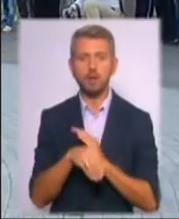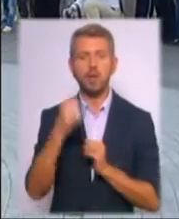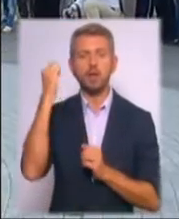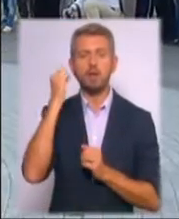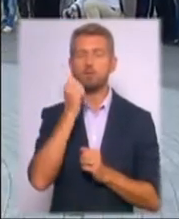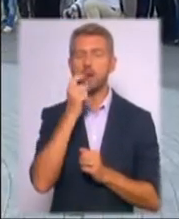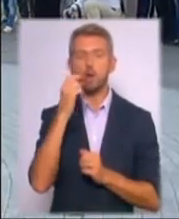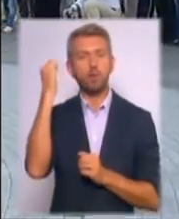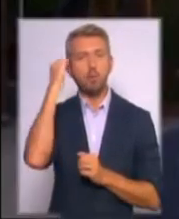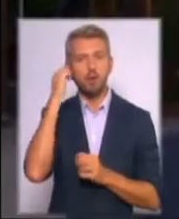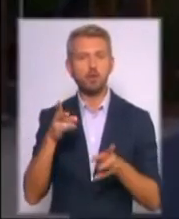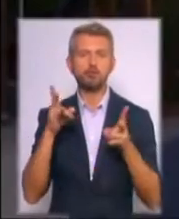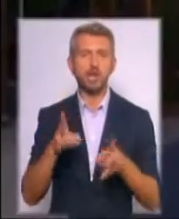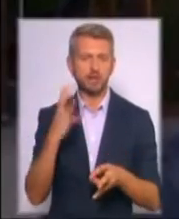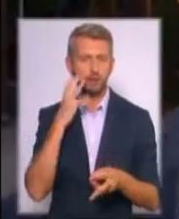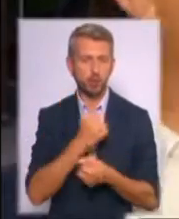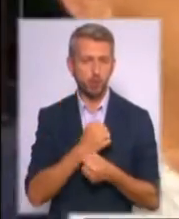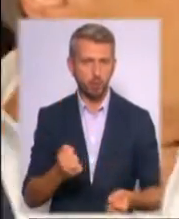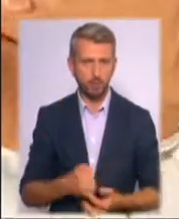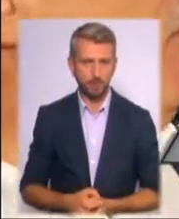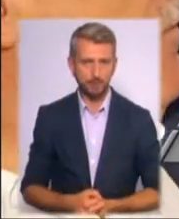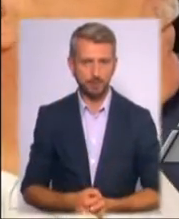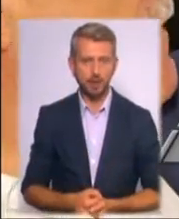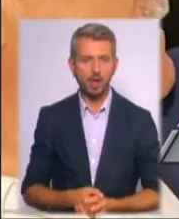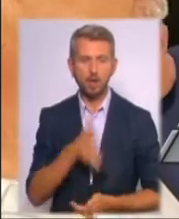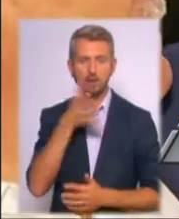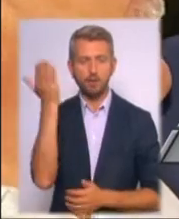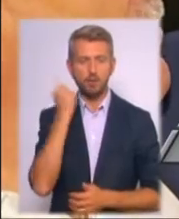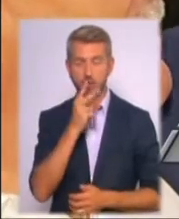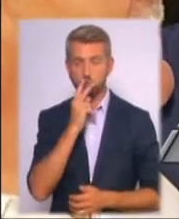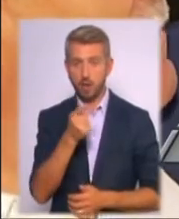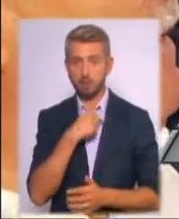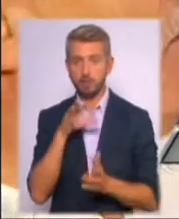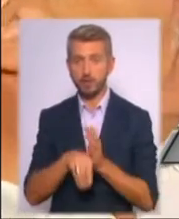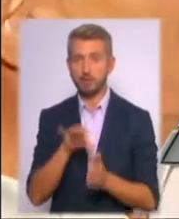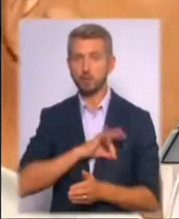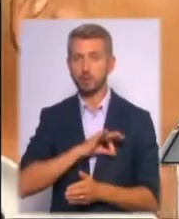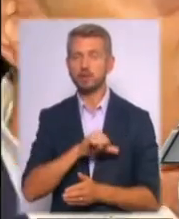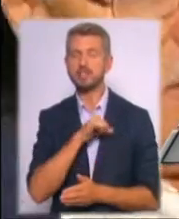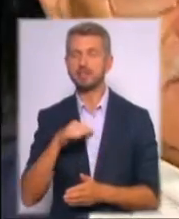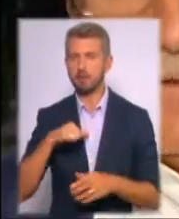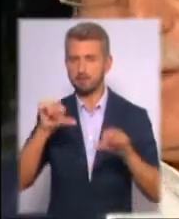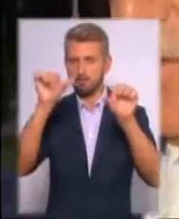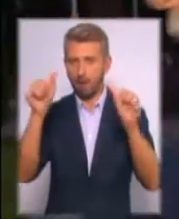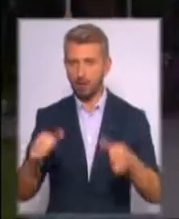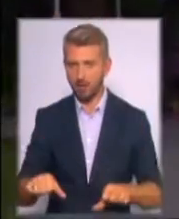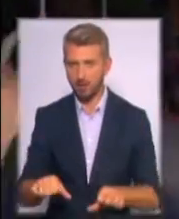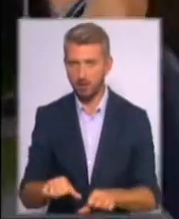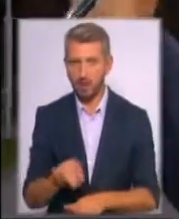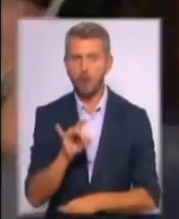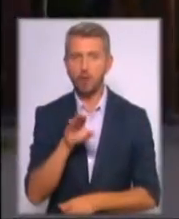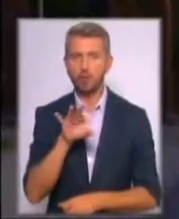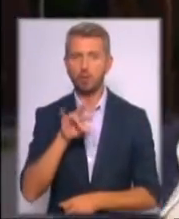Чорнобильської катастрофи. Свого часу, як ви побачите, ми ввели в есплуатацію сам пам'ятник, ротонда